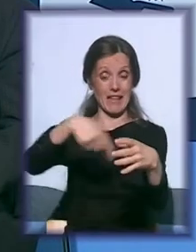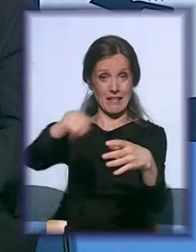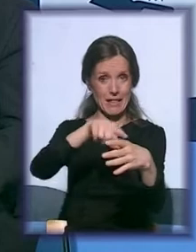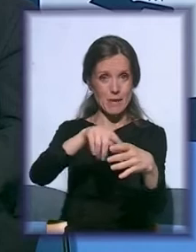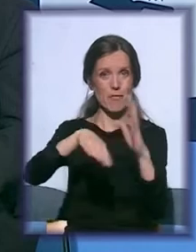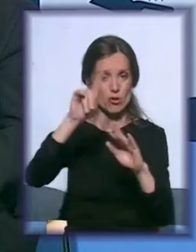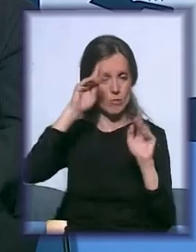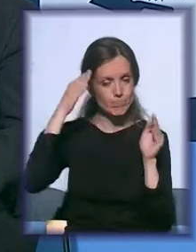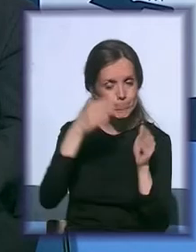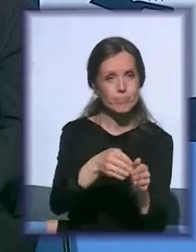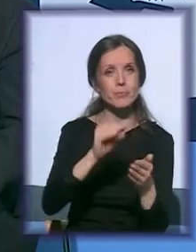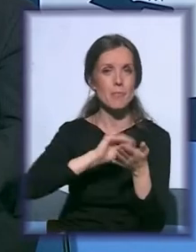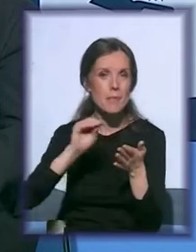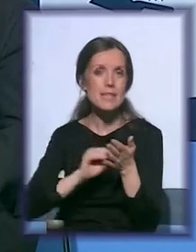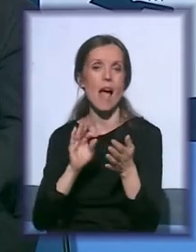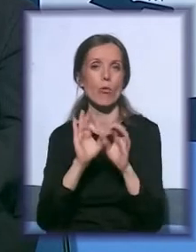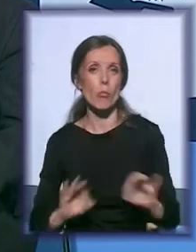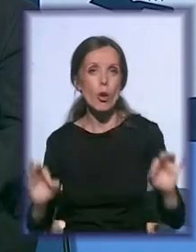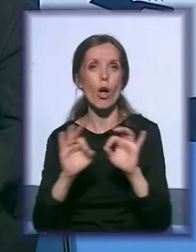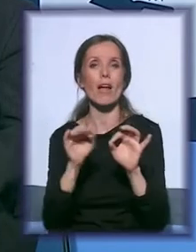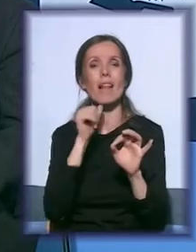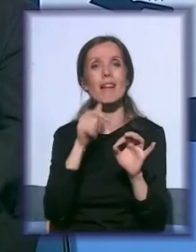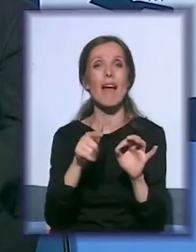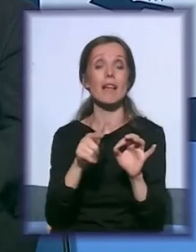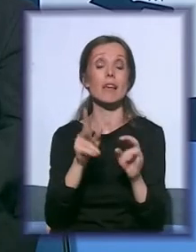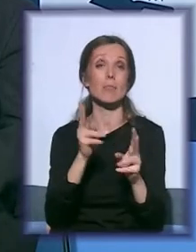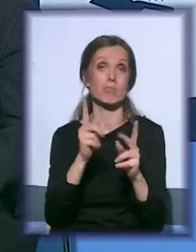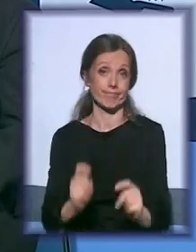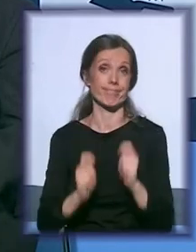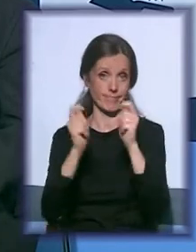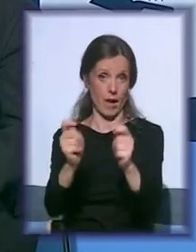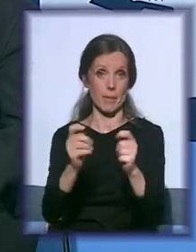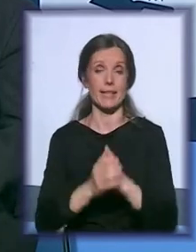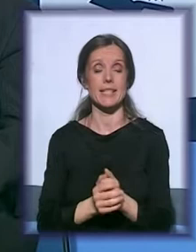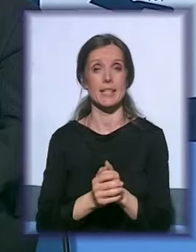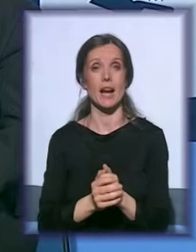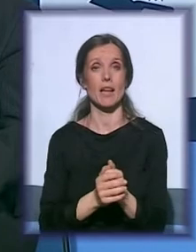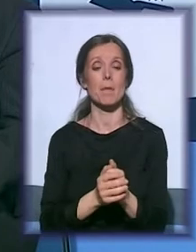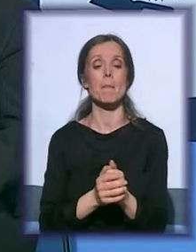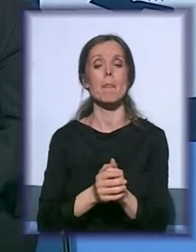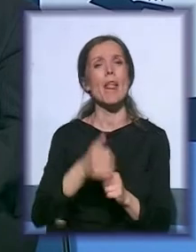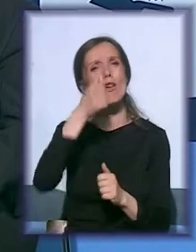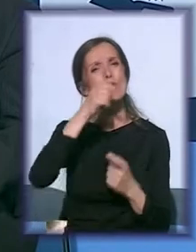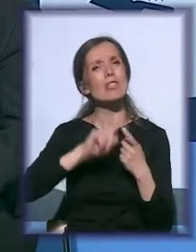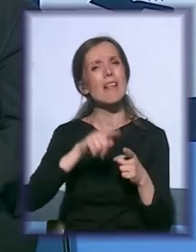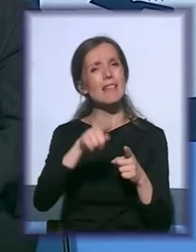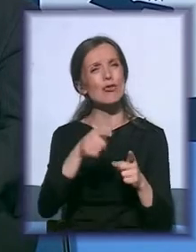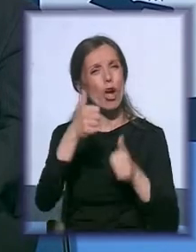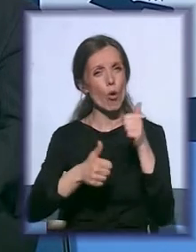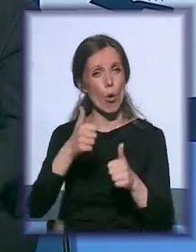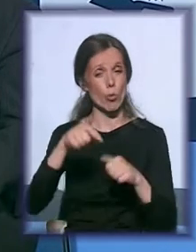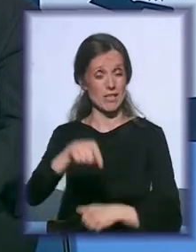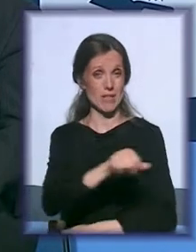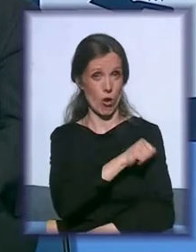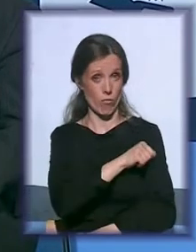posvetiti pisanju i projekata i samom procesu apliciranja. Ono što se tiče konkursa, za ovu godinu